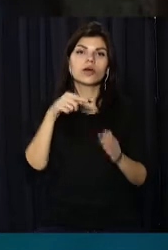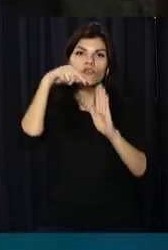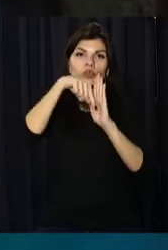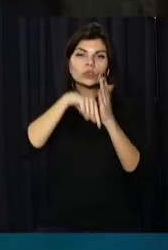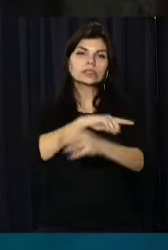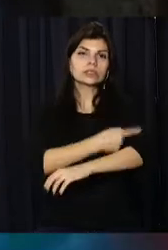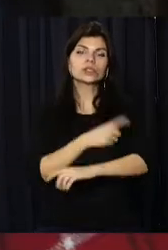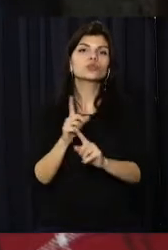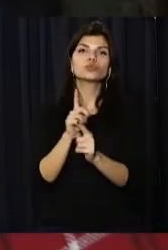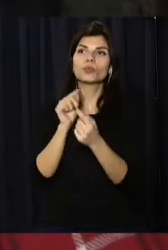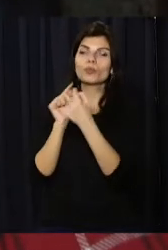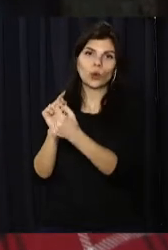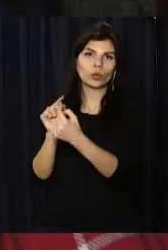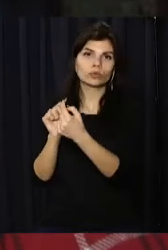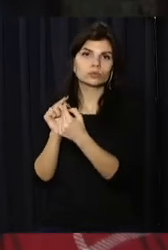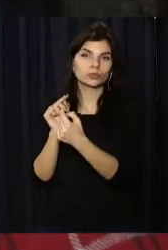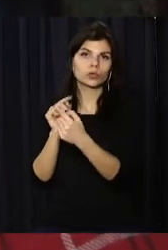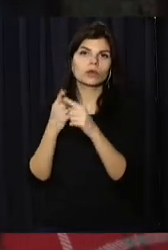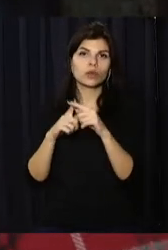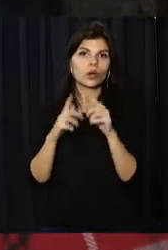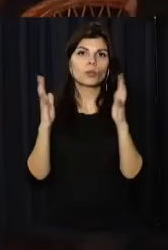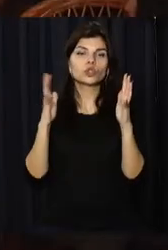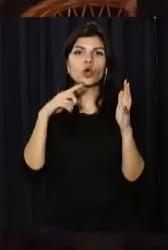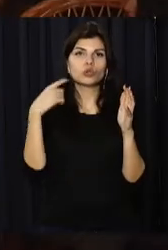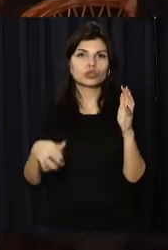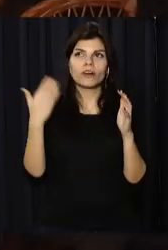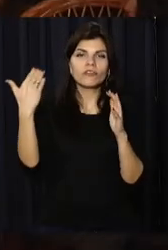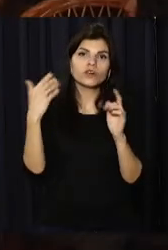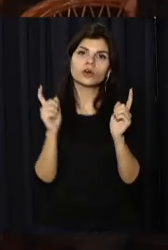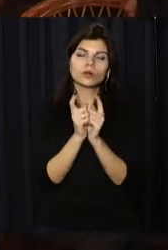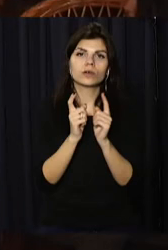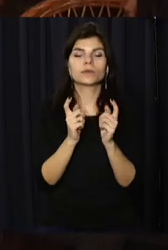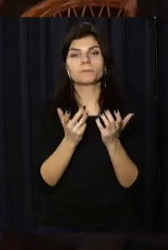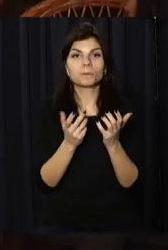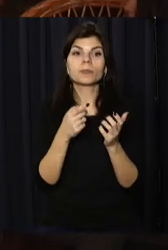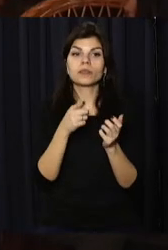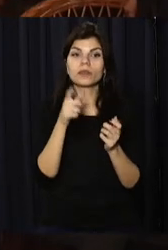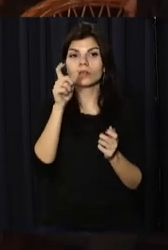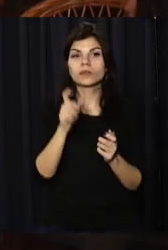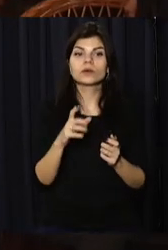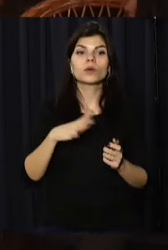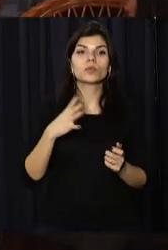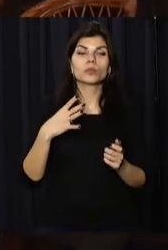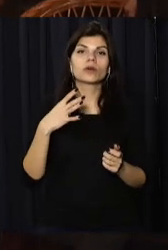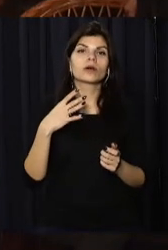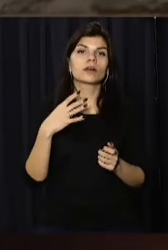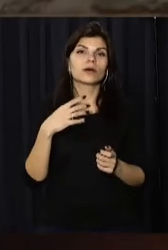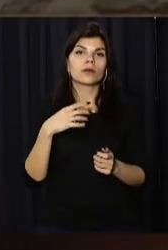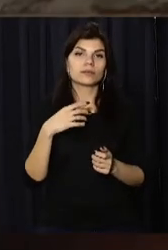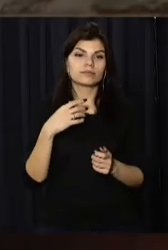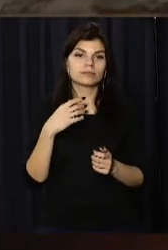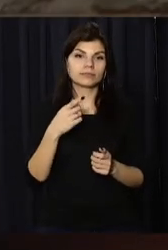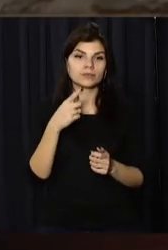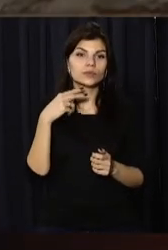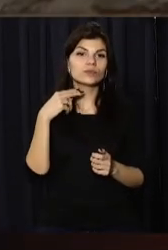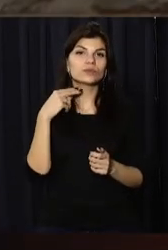протистояти всій вилучезній машині російській. На презентації книги у Дніпрі колишній політв'язень Кремля розповів цікаві